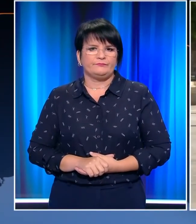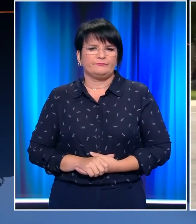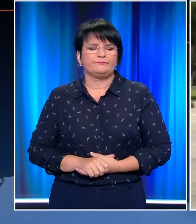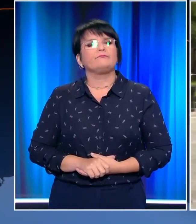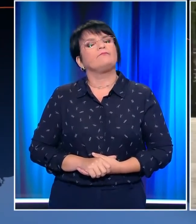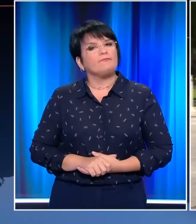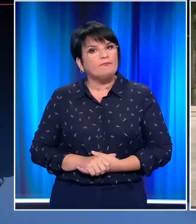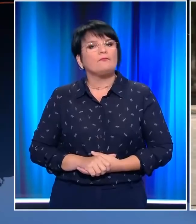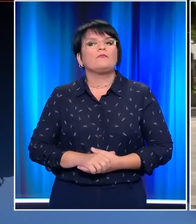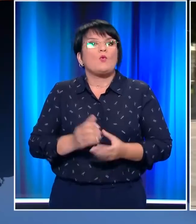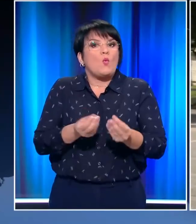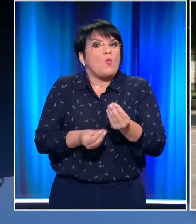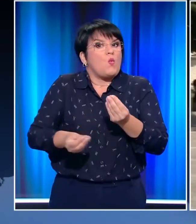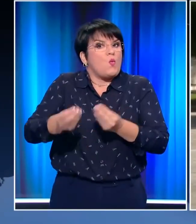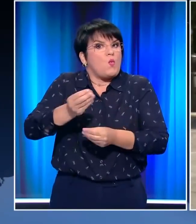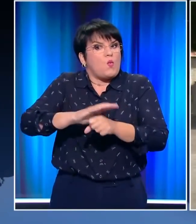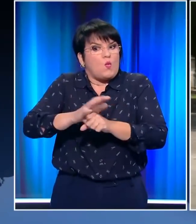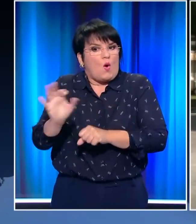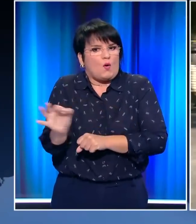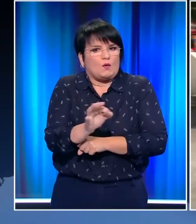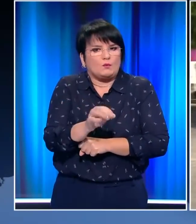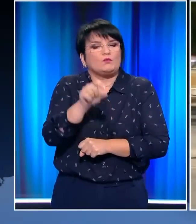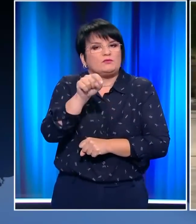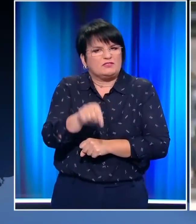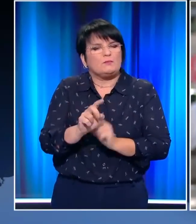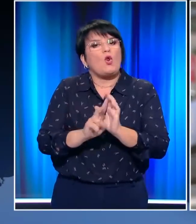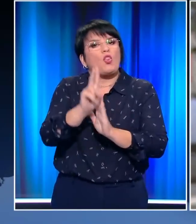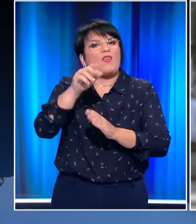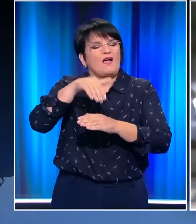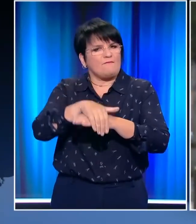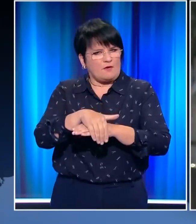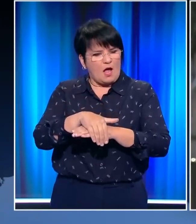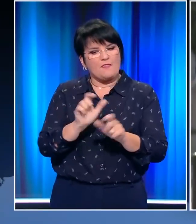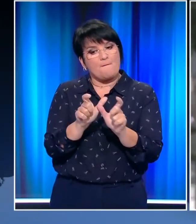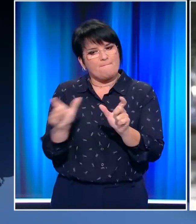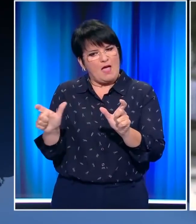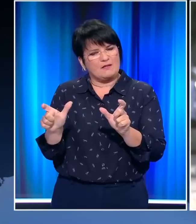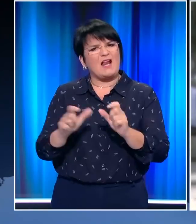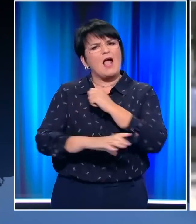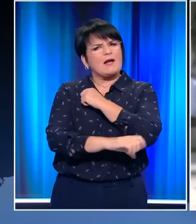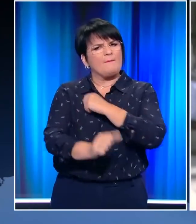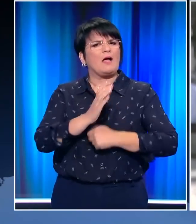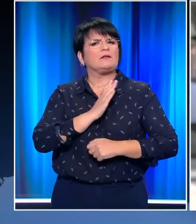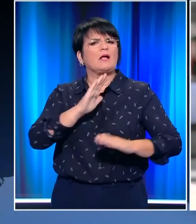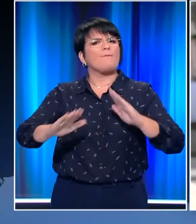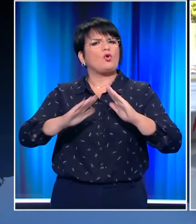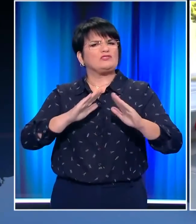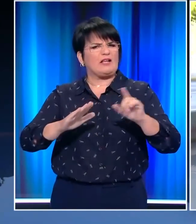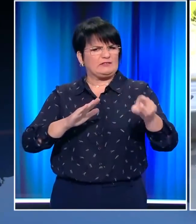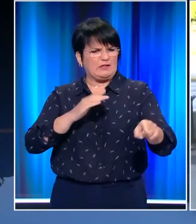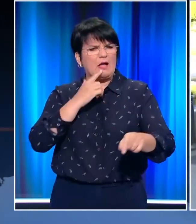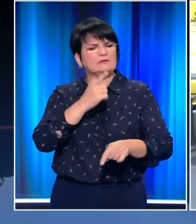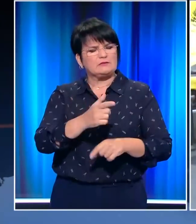Λόγω του αυξημένου επιδημιολογικού φορτίου σε ισχύ τίθενται από το βράδυ τα νέα μέτρα που ανακοίνωσε η Γενική Γραμματεία Πολιτικής Προστασίας.